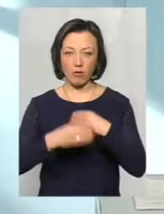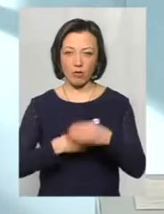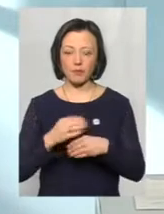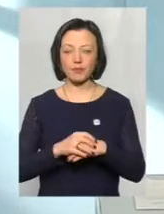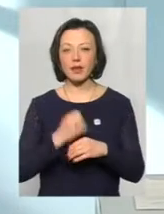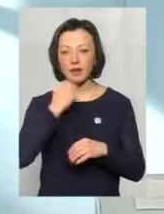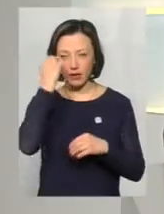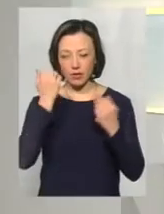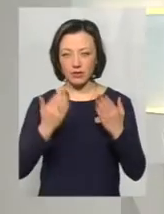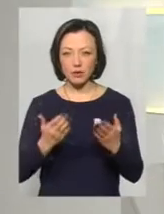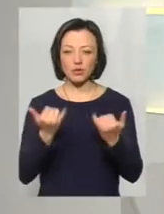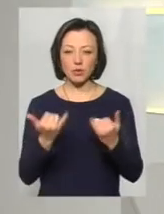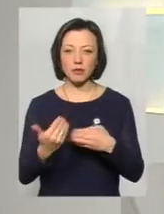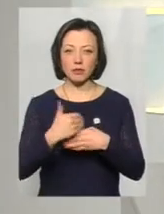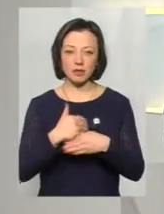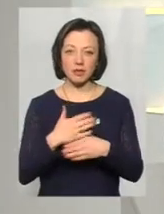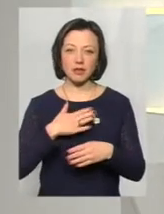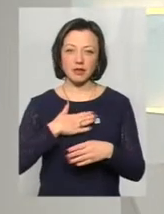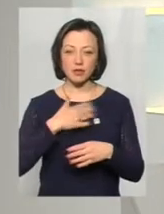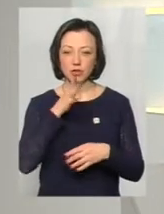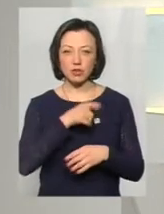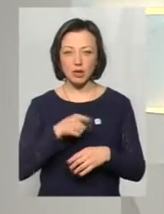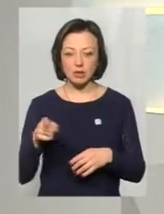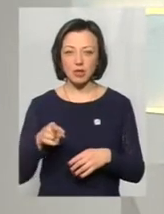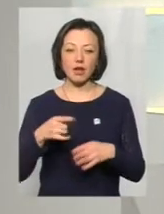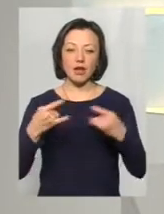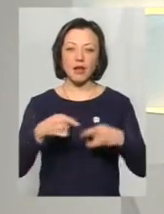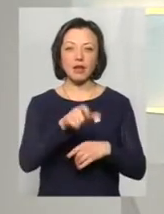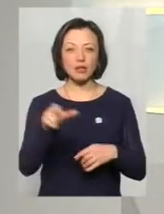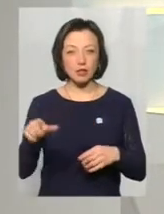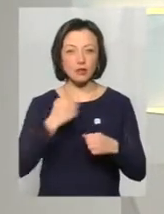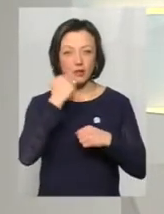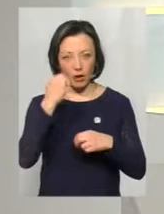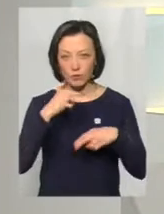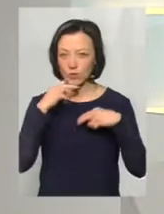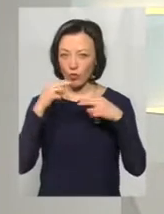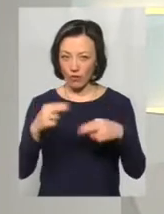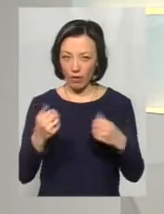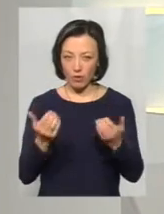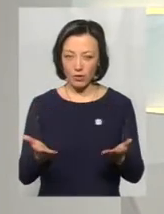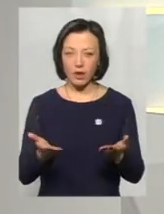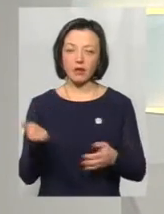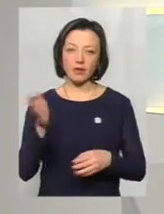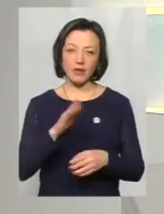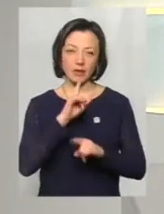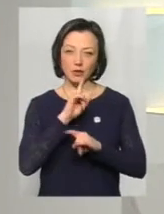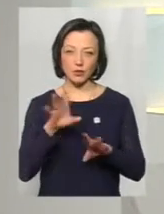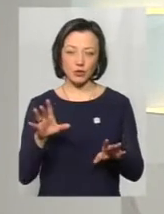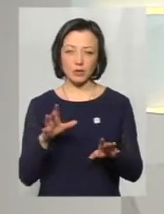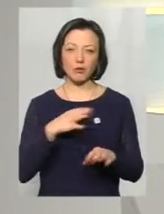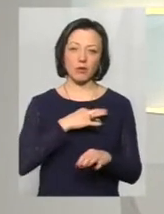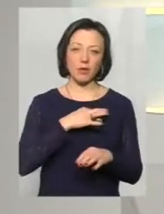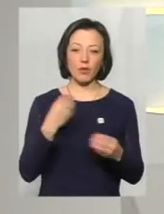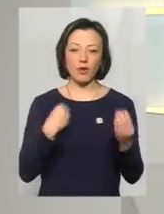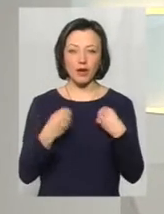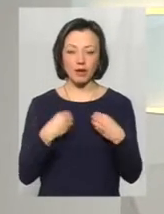Дякую, пані Оксане, дякую, що сьогодні приділи нам час. Нашим глядачам дякуємо за увагу. Давайте не будемо безпечні,